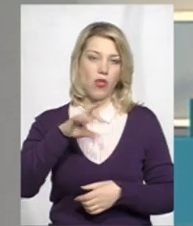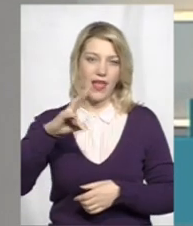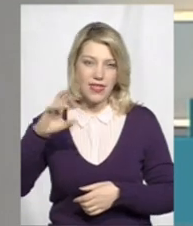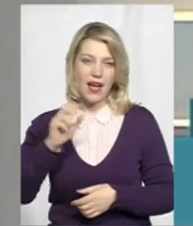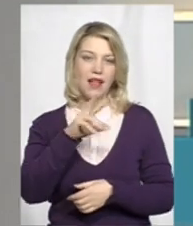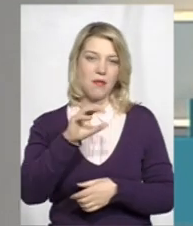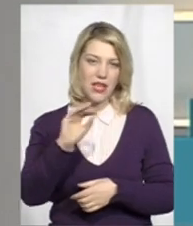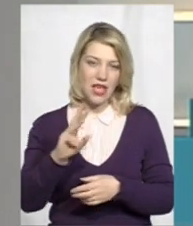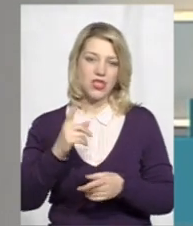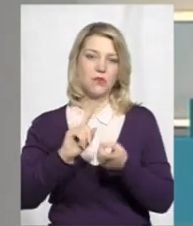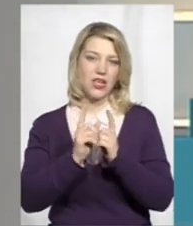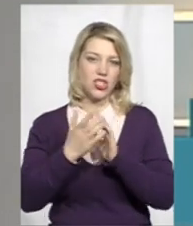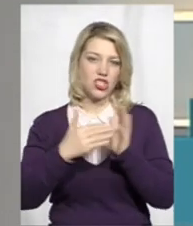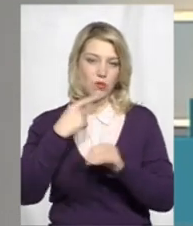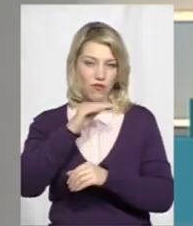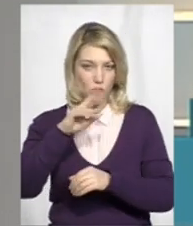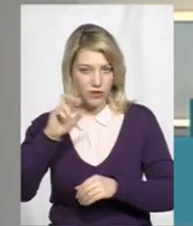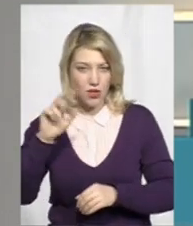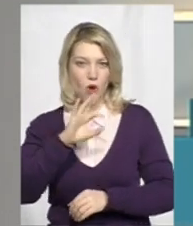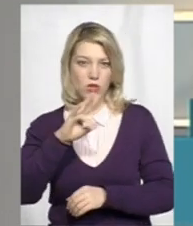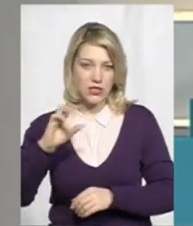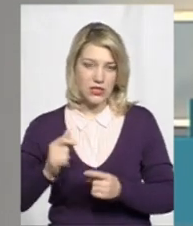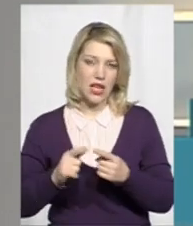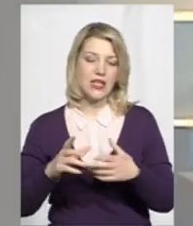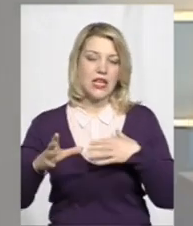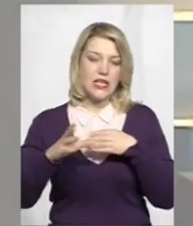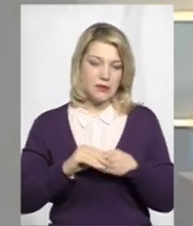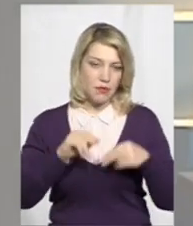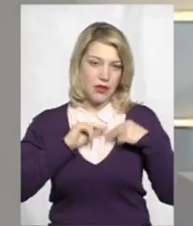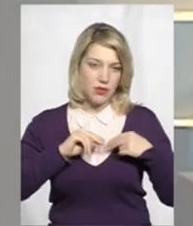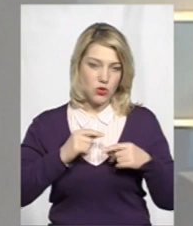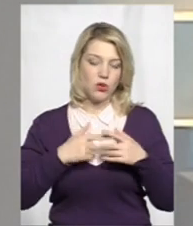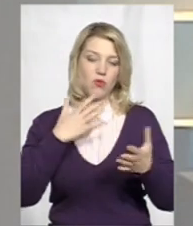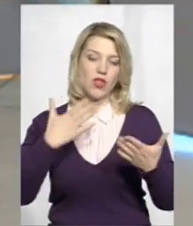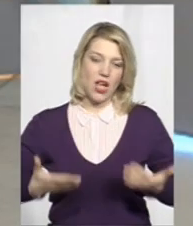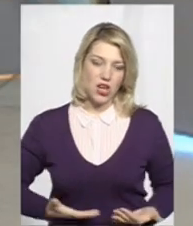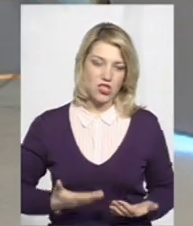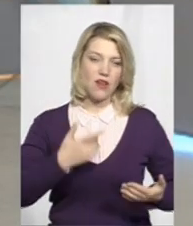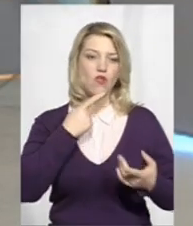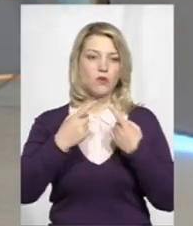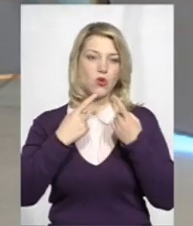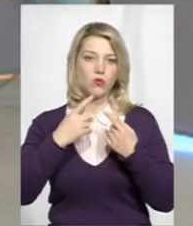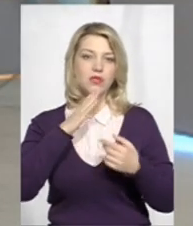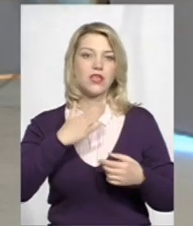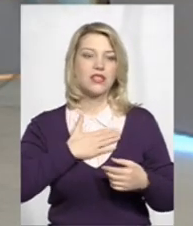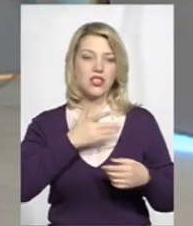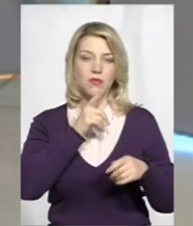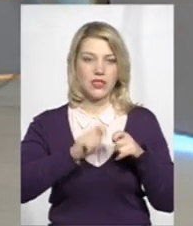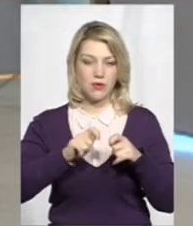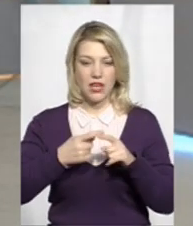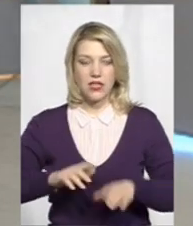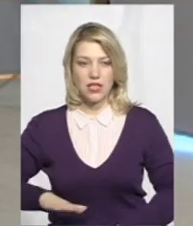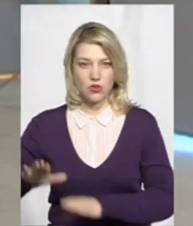вас наживо і запрошуємо долучатися до розмови. Так само наживо спілкуємося із нашими експертами. Нині це